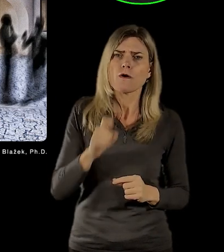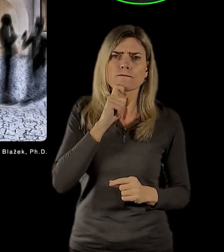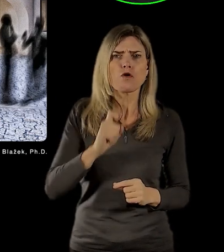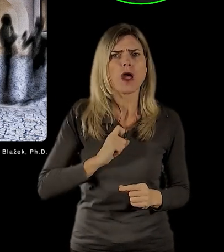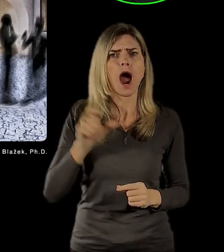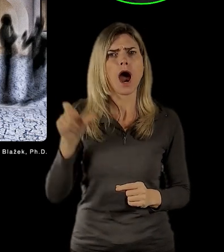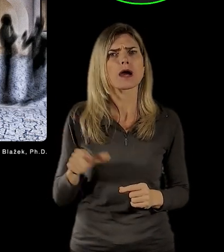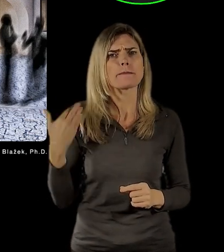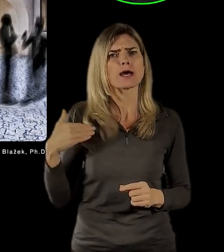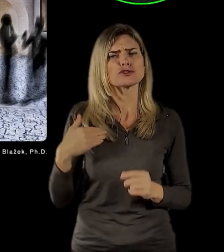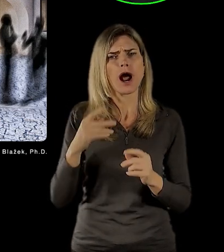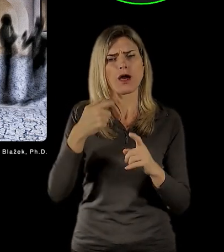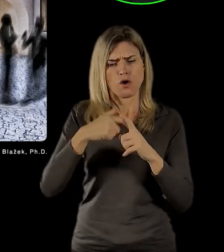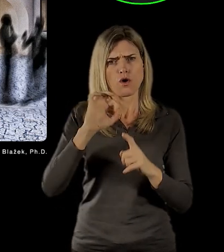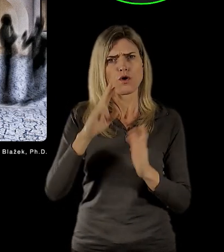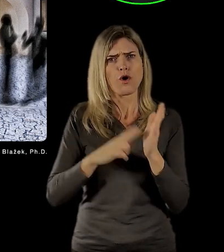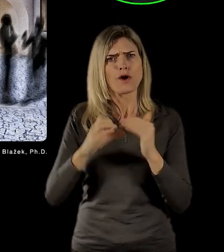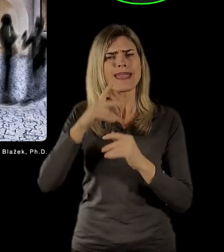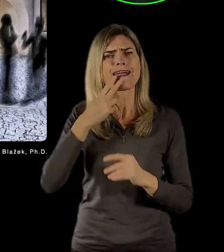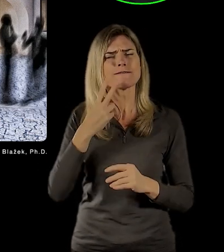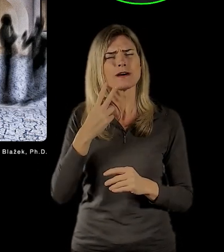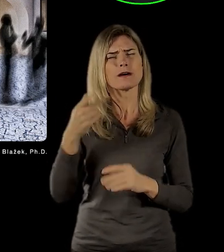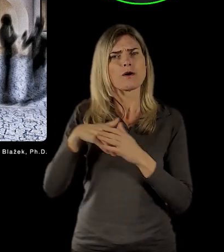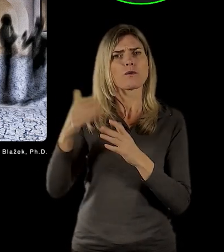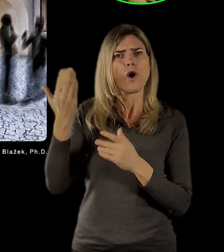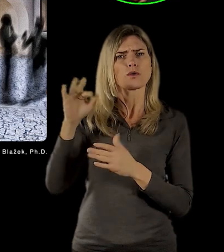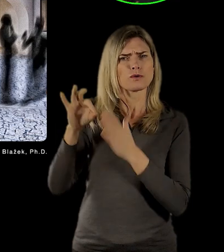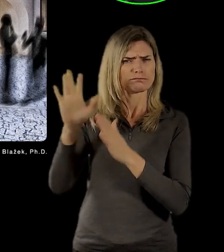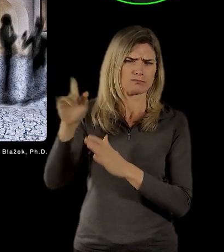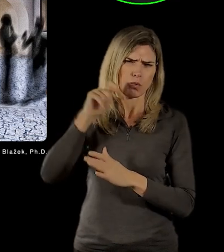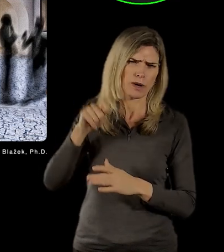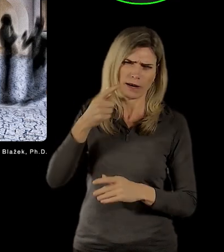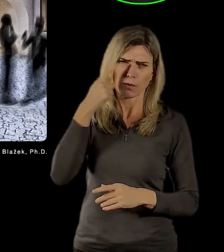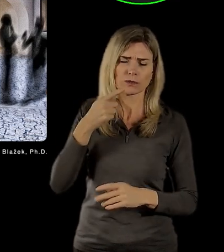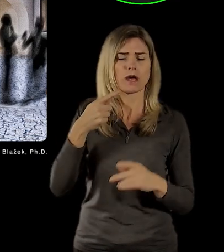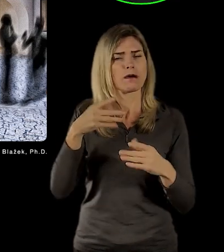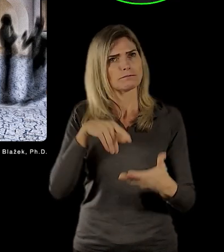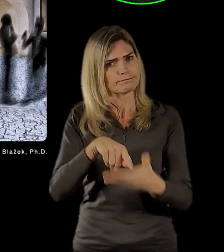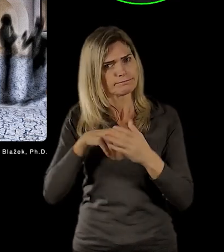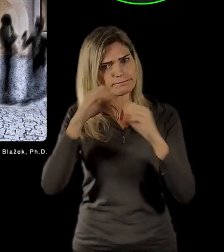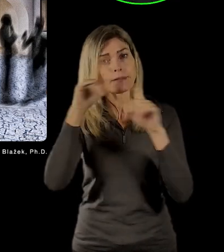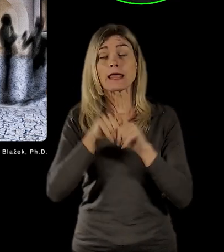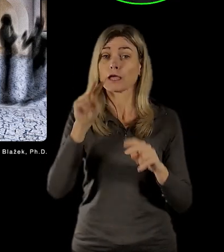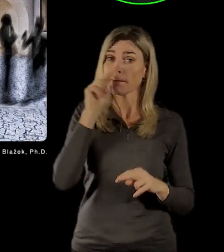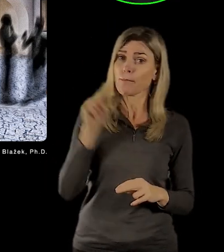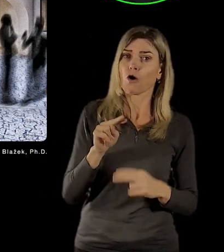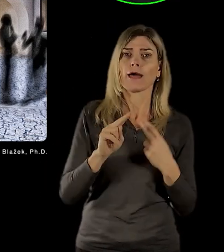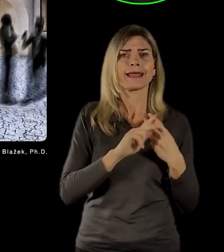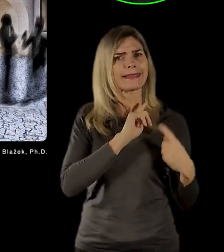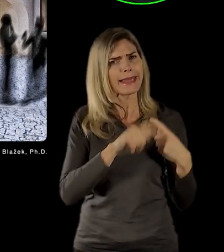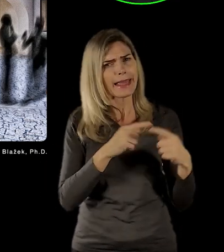popsat nám také samozřejmě dějiny sovětizace Československá, dějiny konce druhé světové války, dějiny